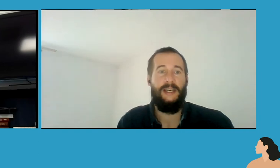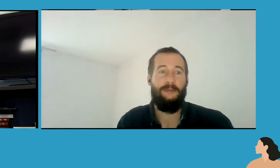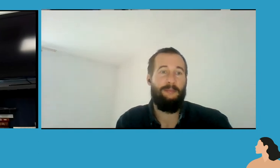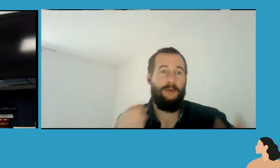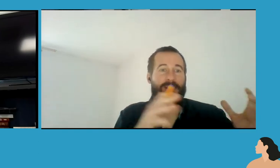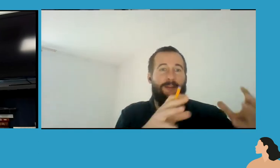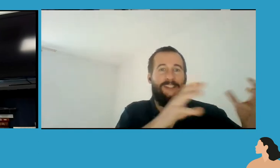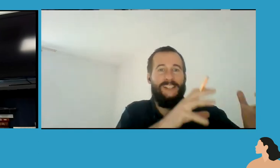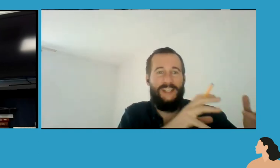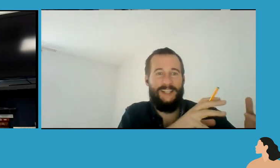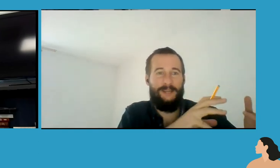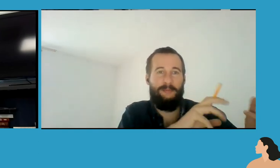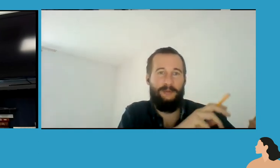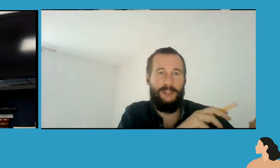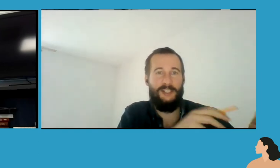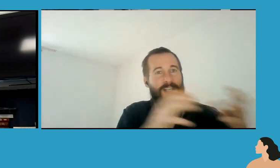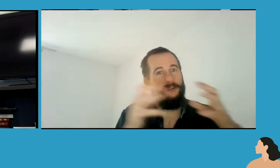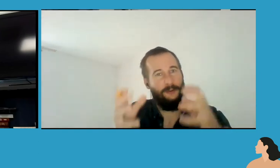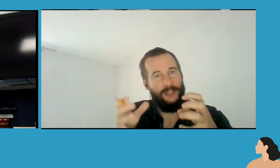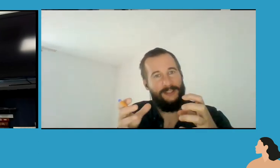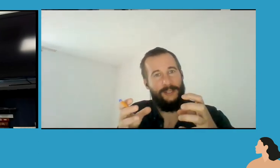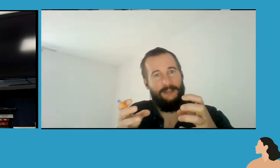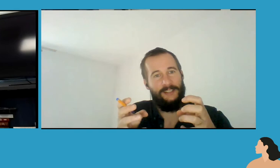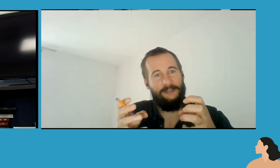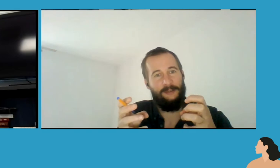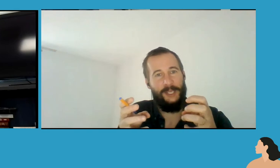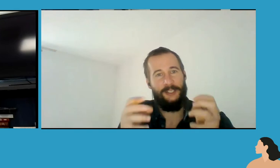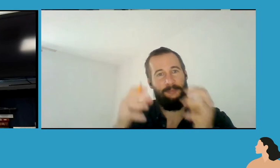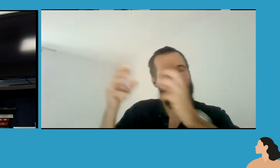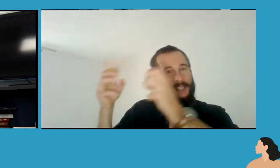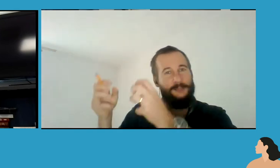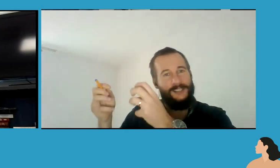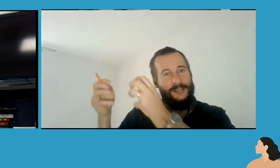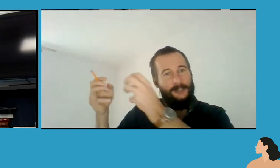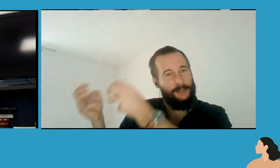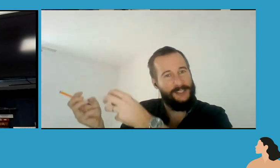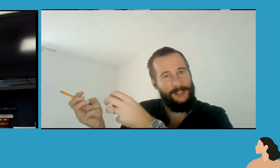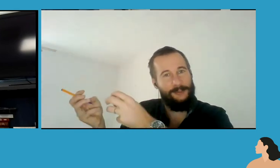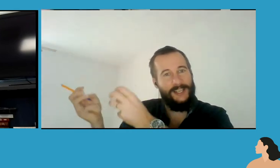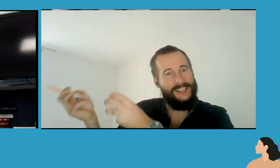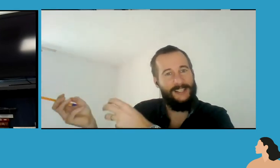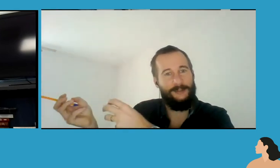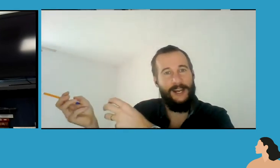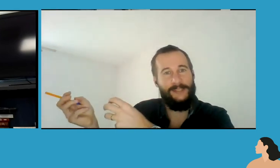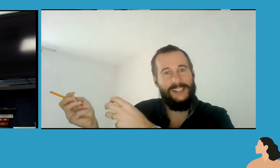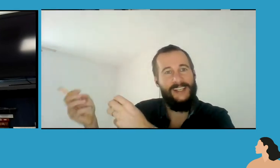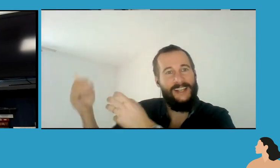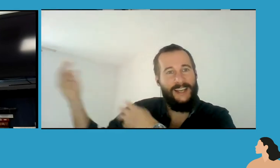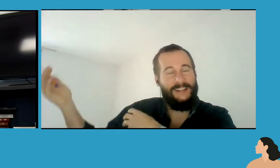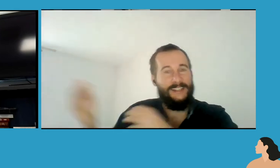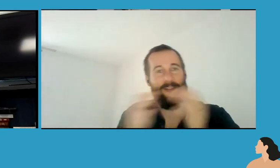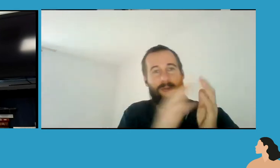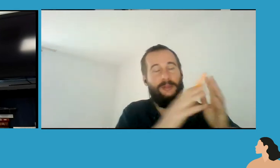aplinkybės, kalbant apie neapikantybos, nebeikintos nusikaltimus. Kadangi kartais policija ne visada